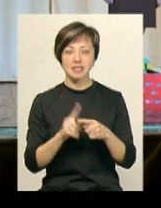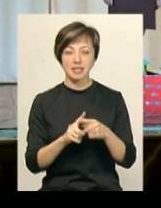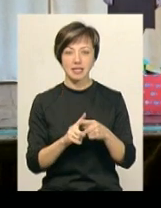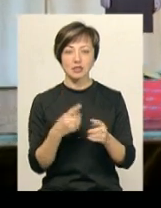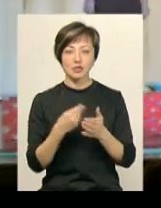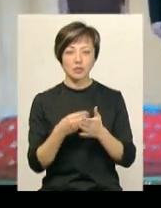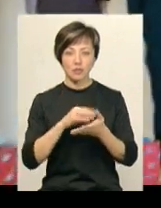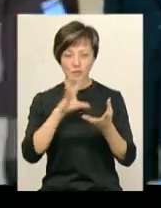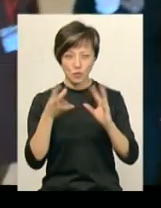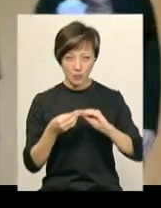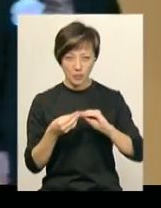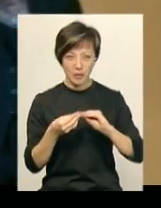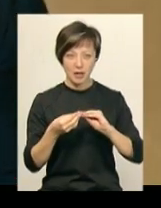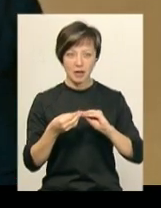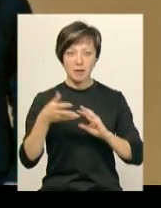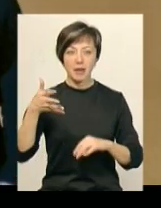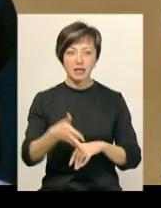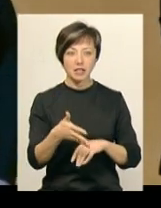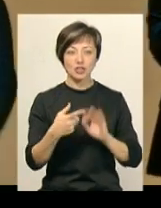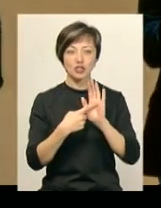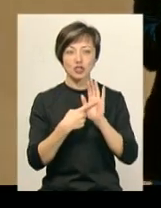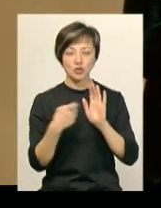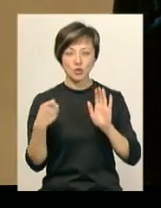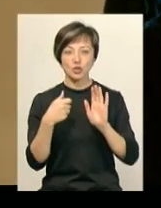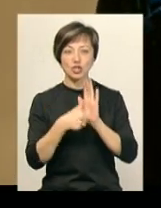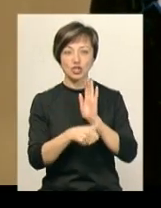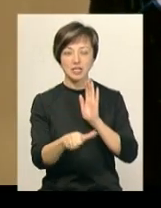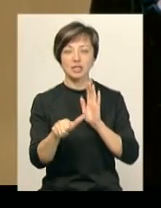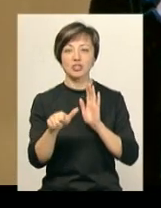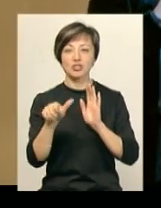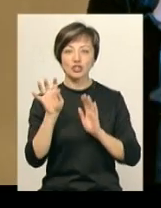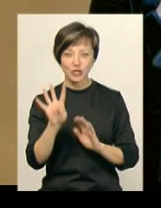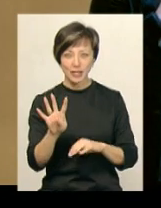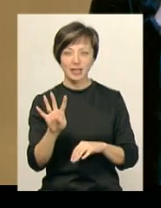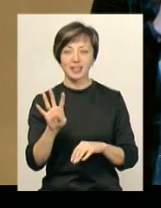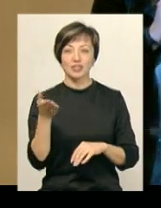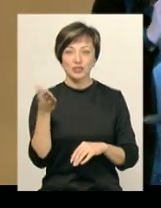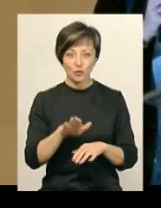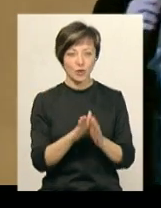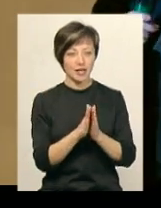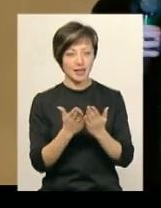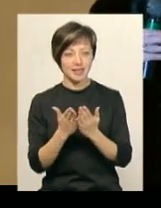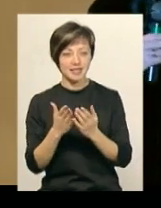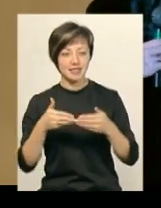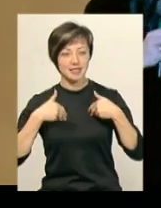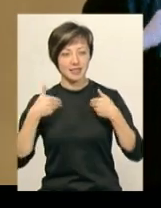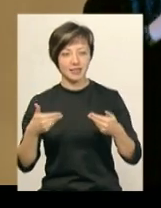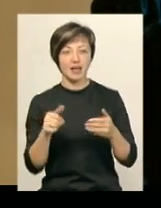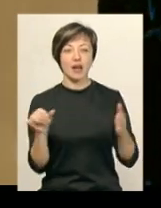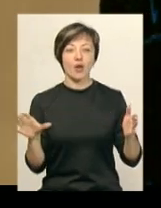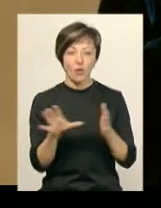сума 5664 листівки. Рекорд